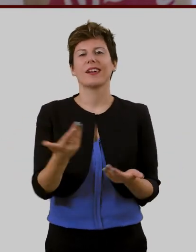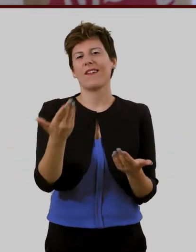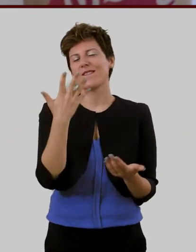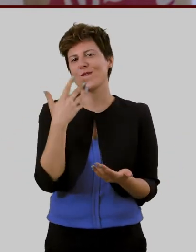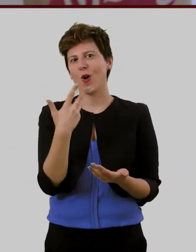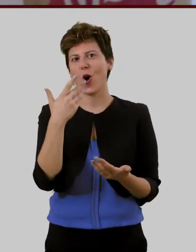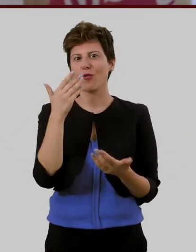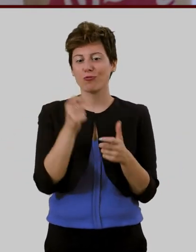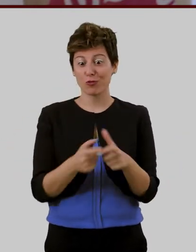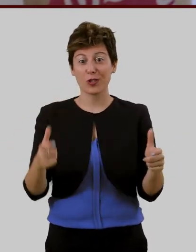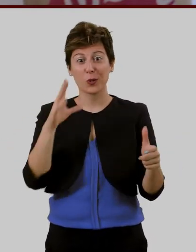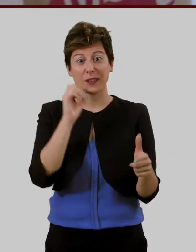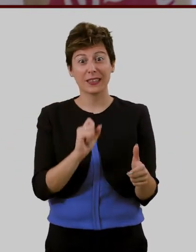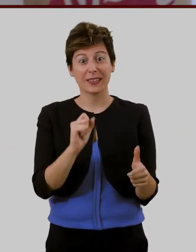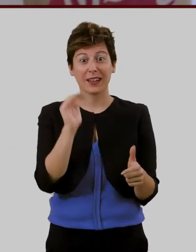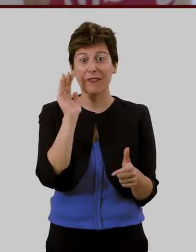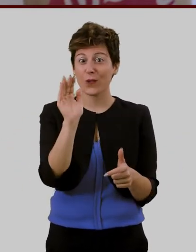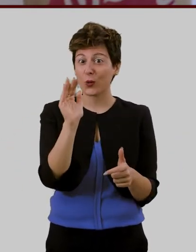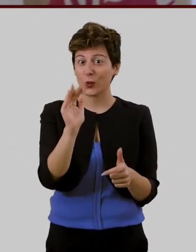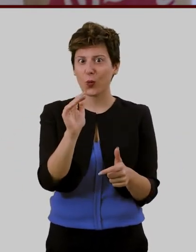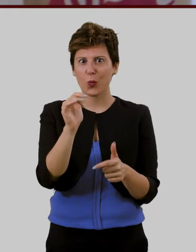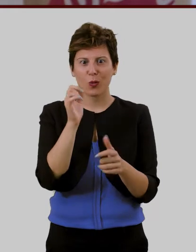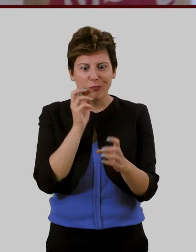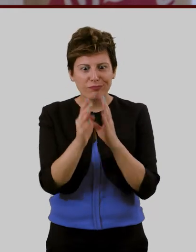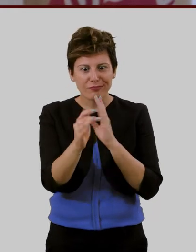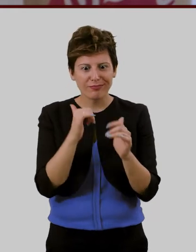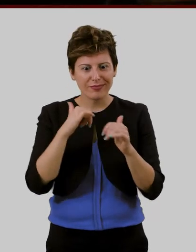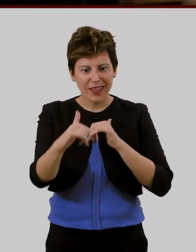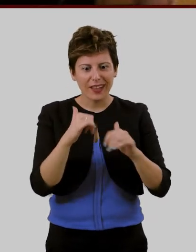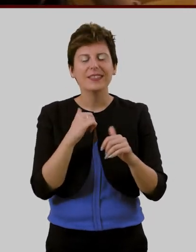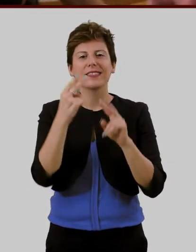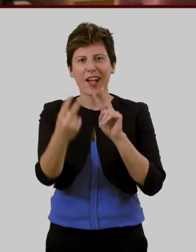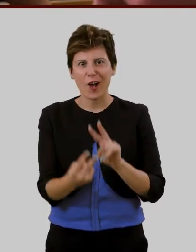studio Murbis quali nuovi componenti della grande comunità sapienza.